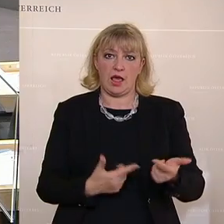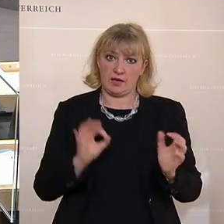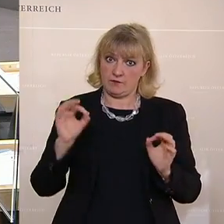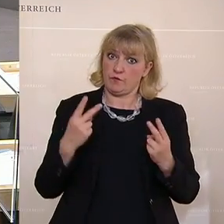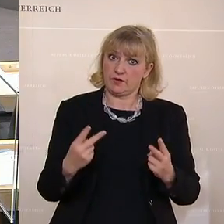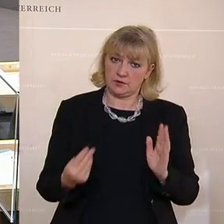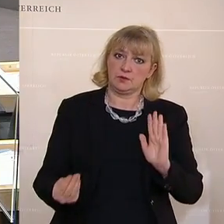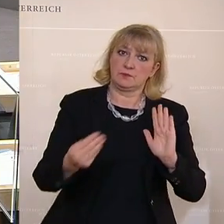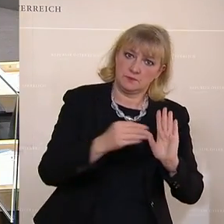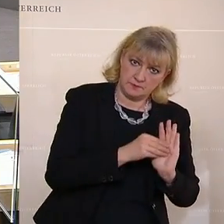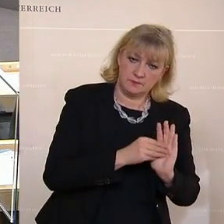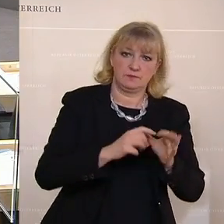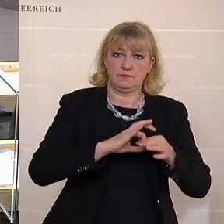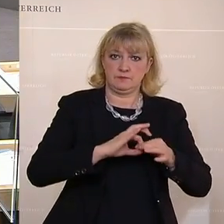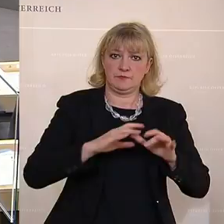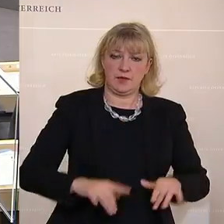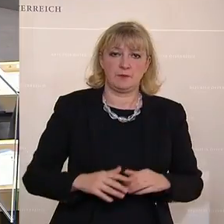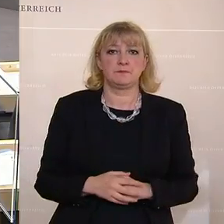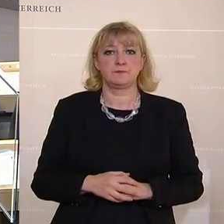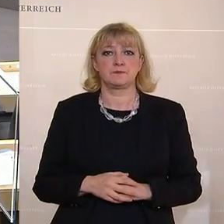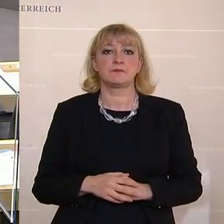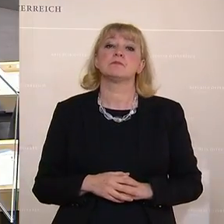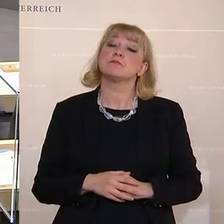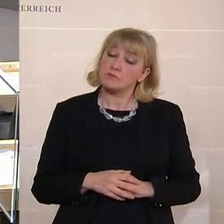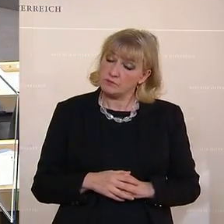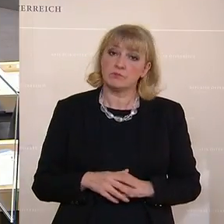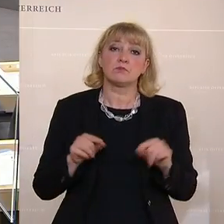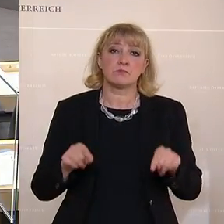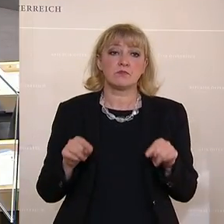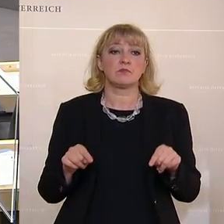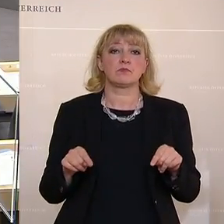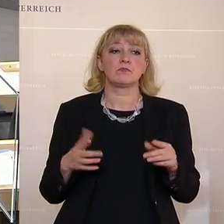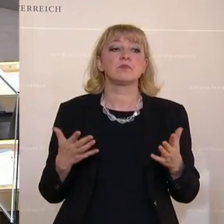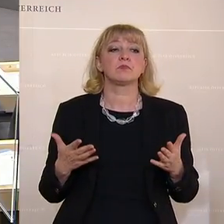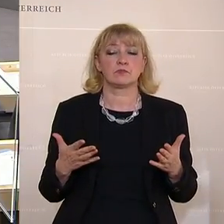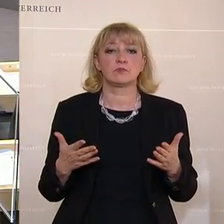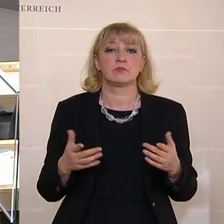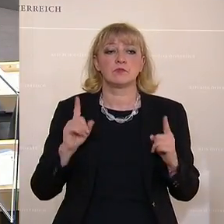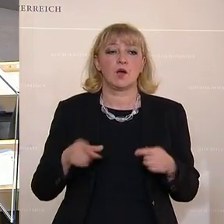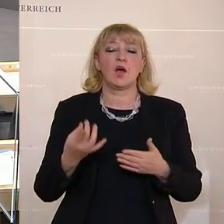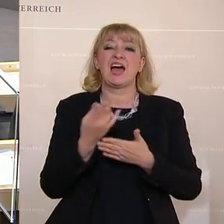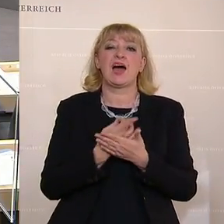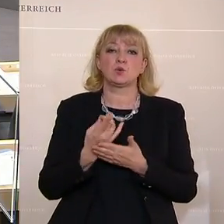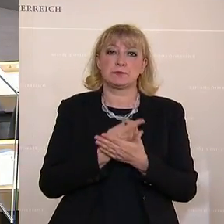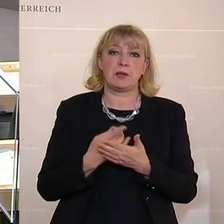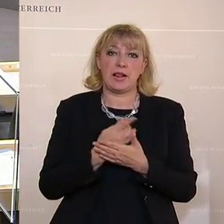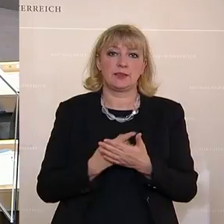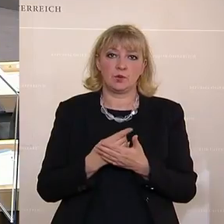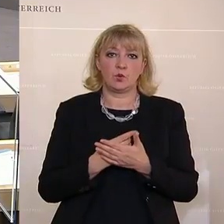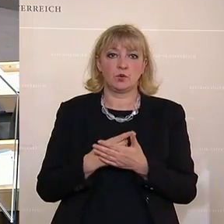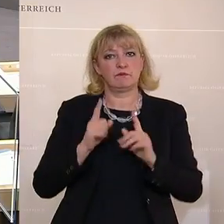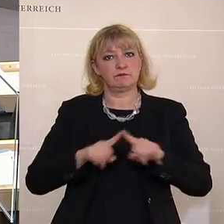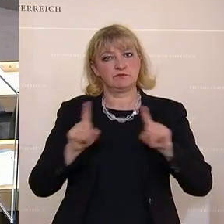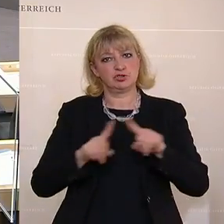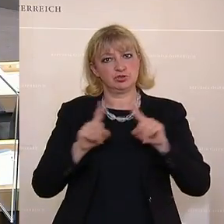ist, auch entsprechend verankert ist. Und es geht darum, dass Ausbildung in verschiedenster